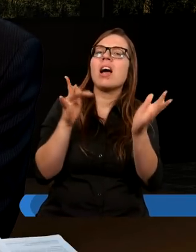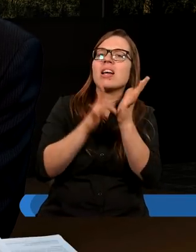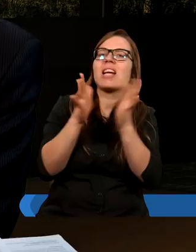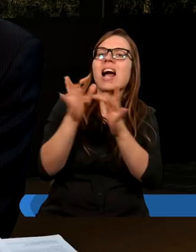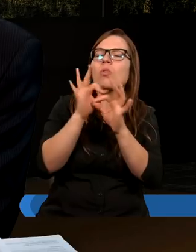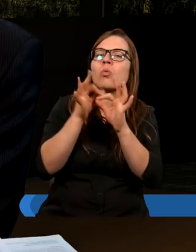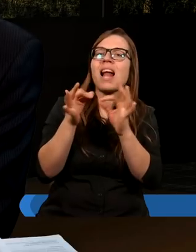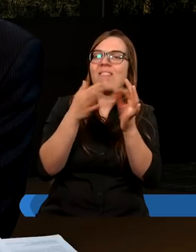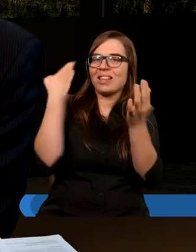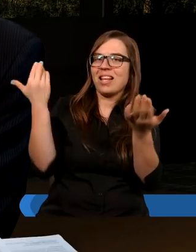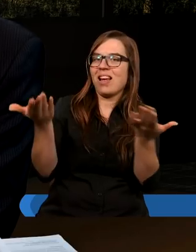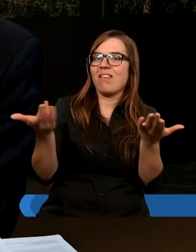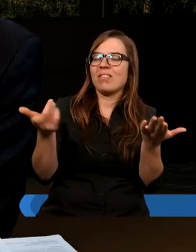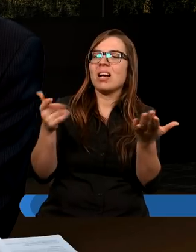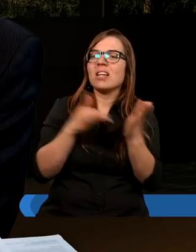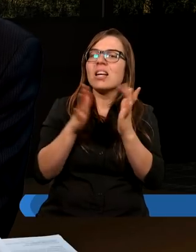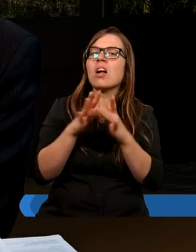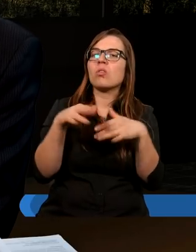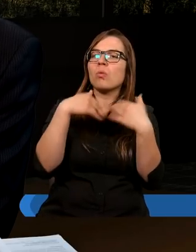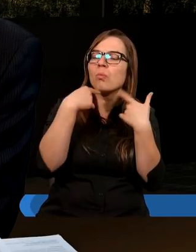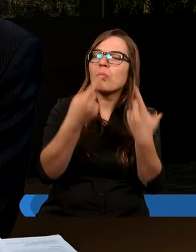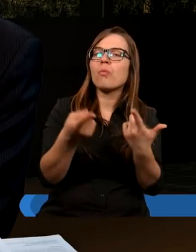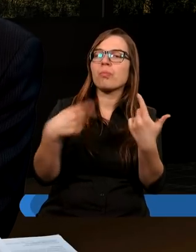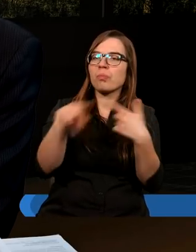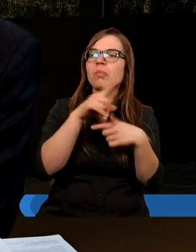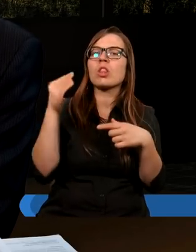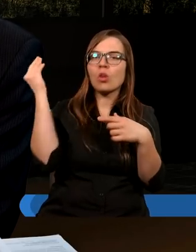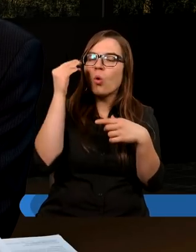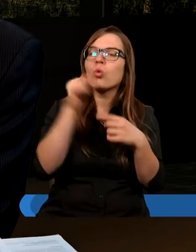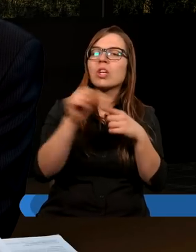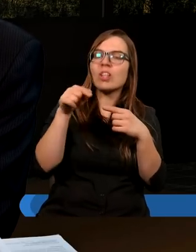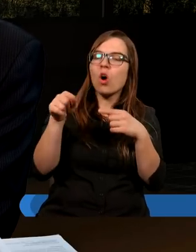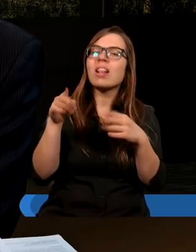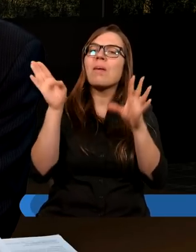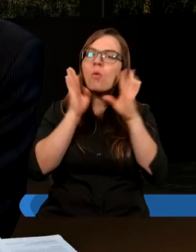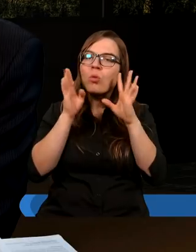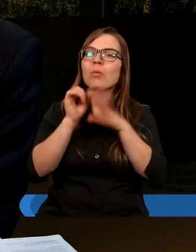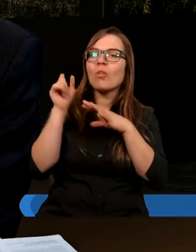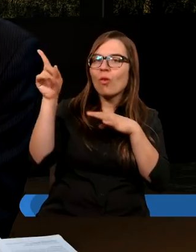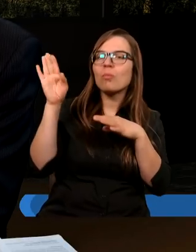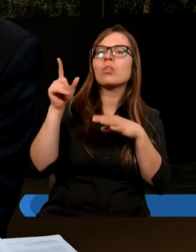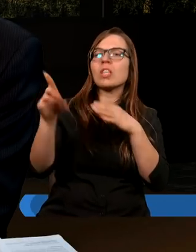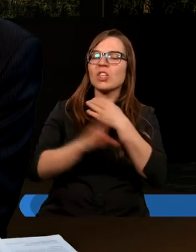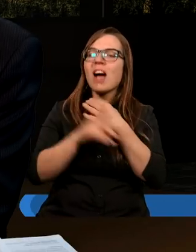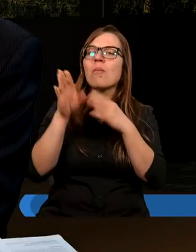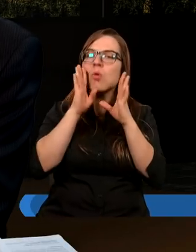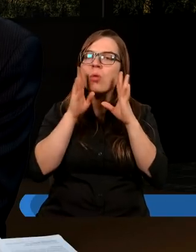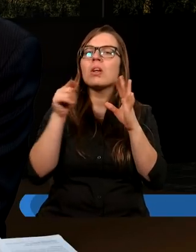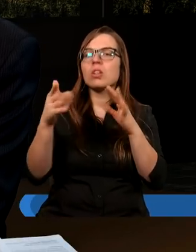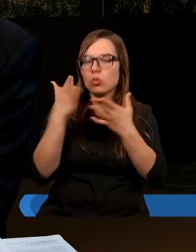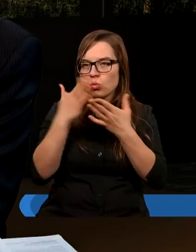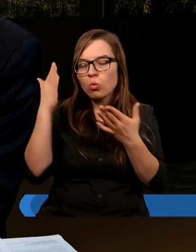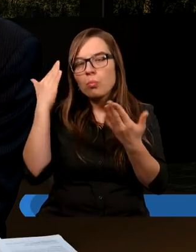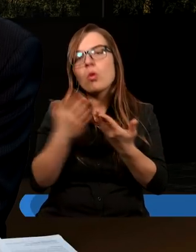porównania i powiedział od drzewa figowego uczcie się tego podobieństwa, po czym poznajemy, że